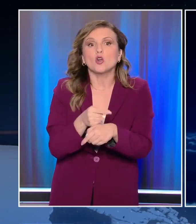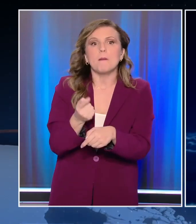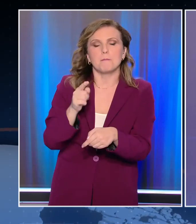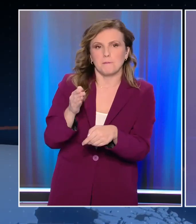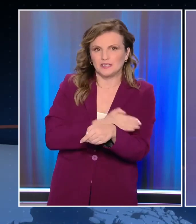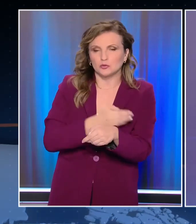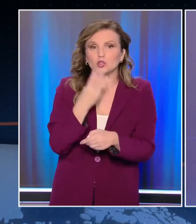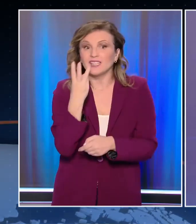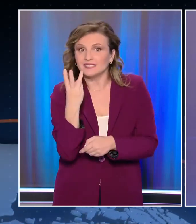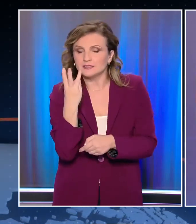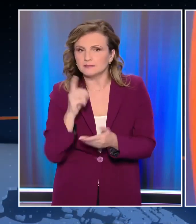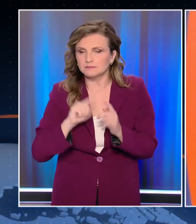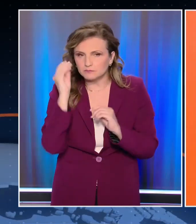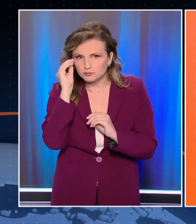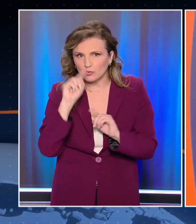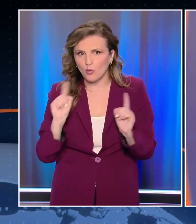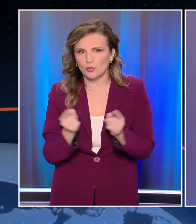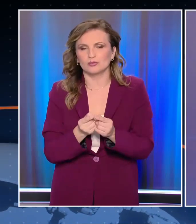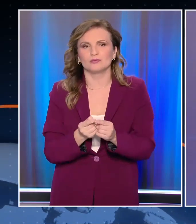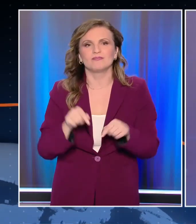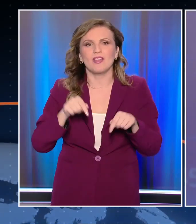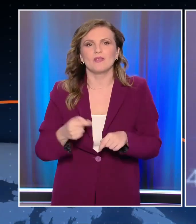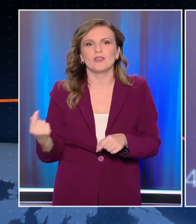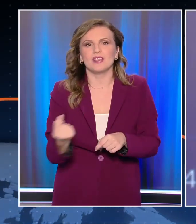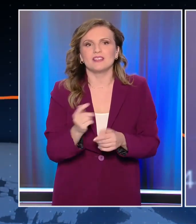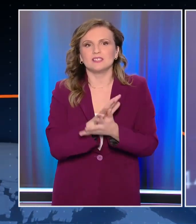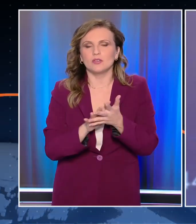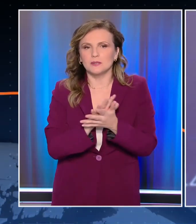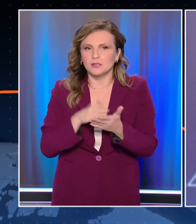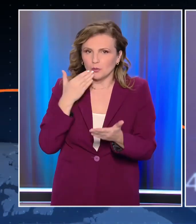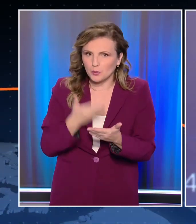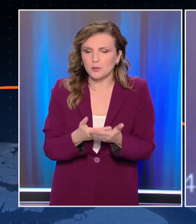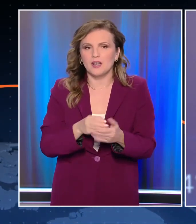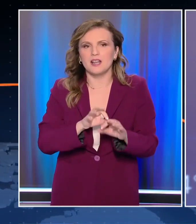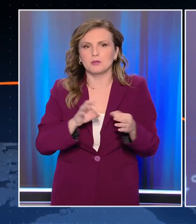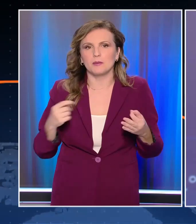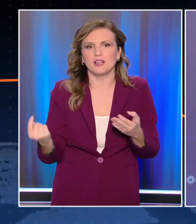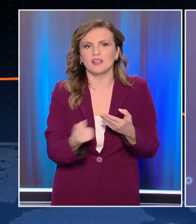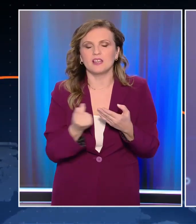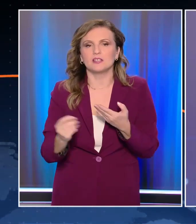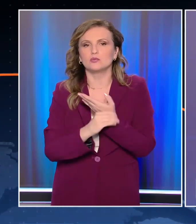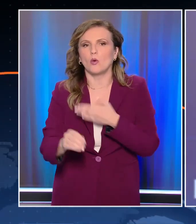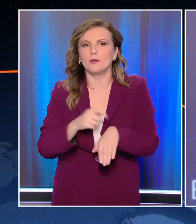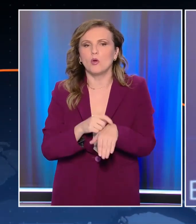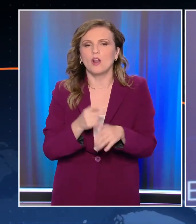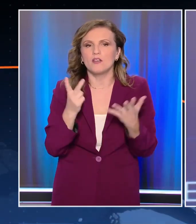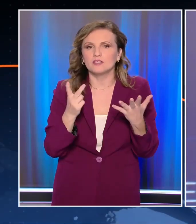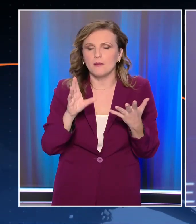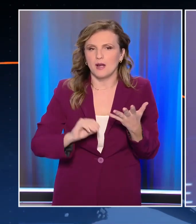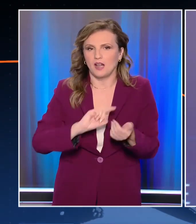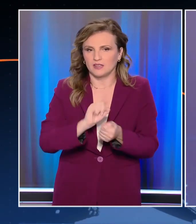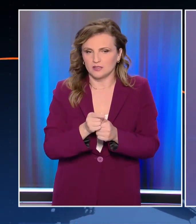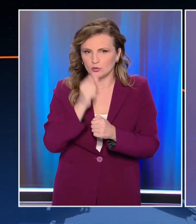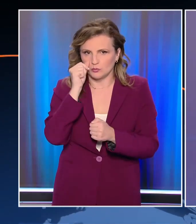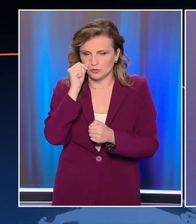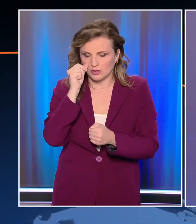πίσω και να δείξουν τρεις. Και στο σημείο αυτό το δελτίο μας ολοκληρώθηκε όλη η επικαιρότητα αναλυτικά στο κεντρικό δελτίο